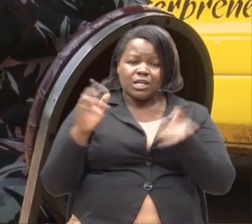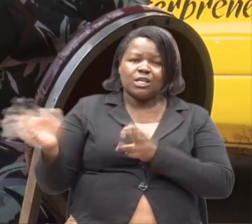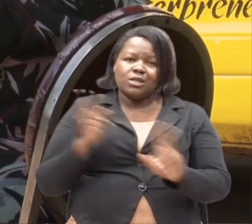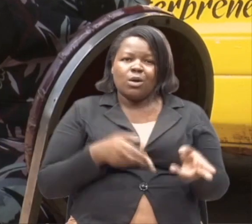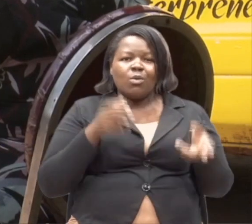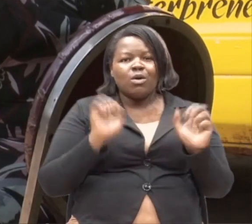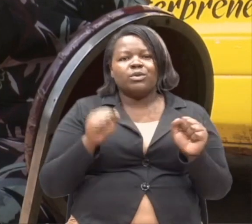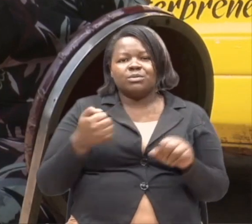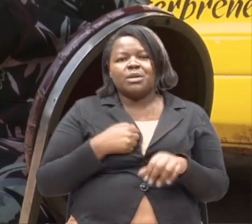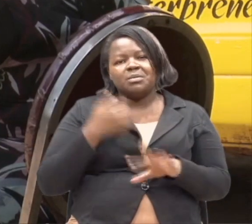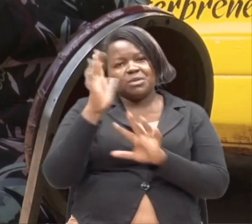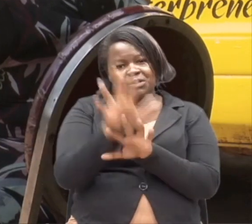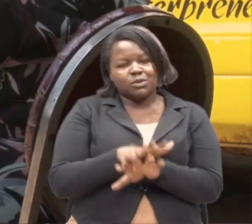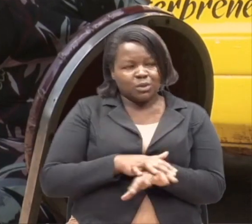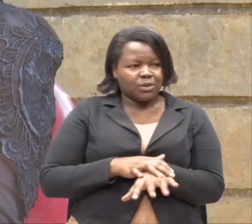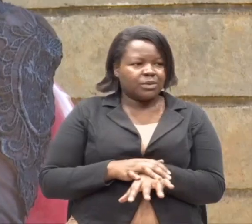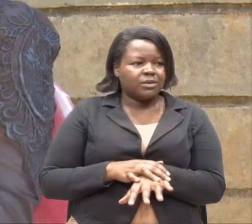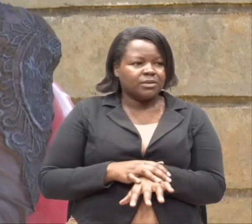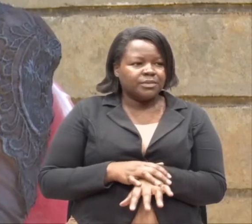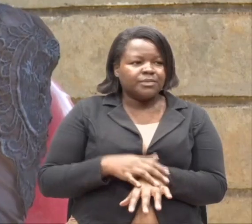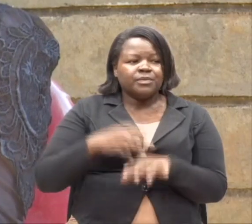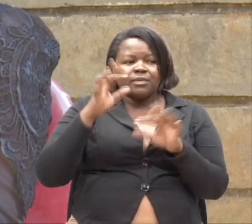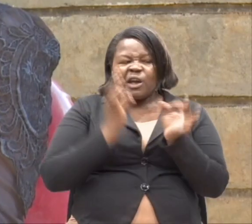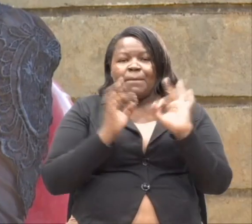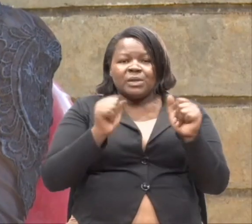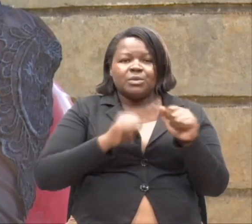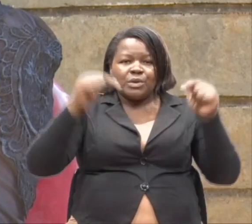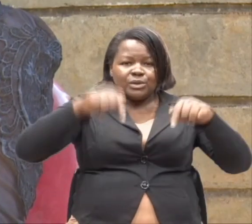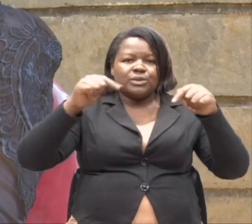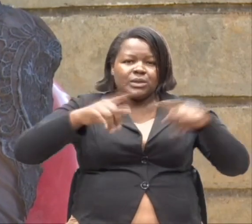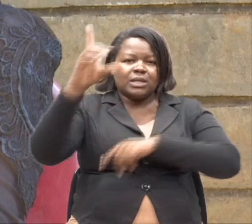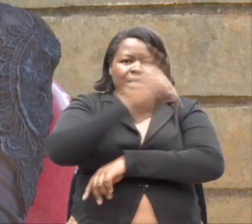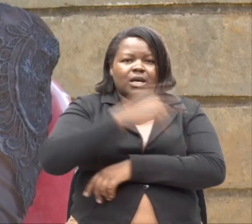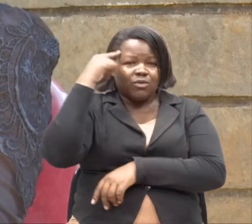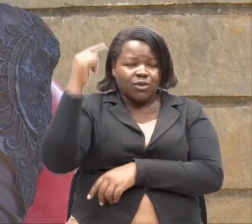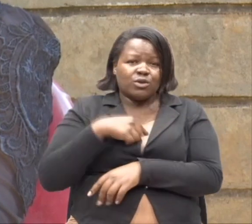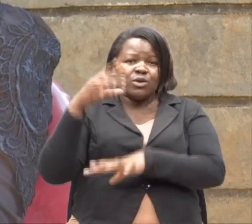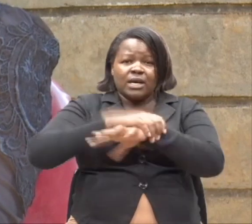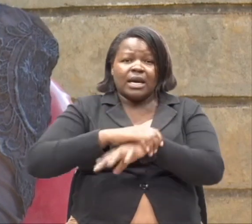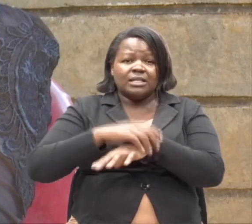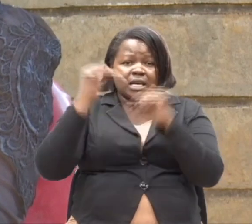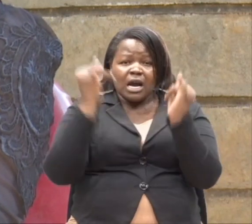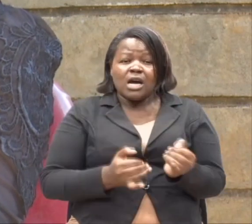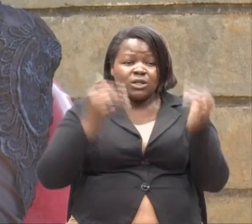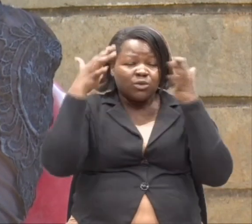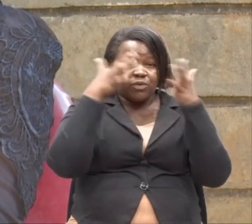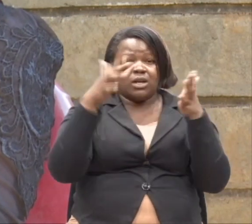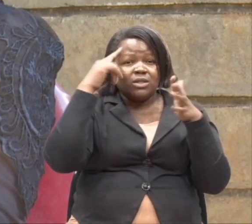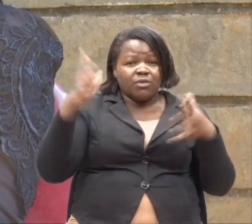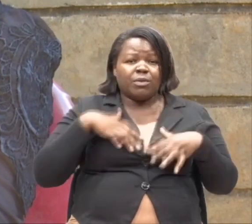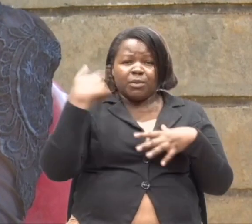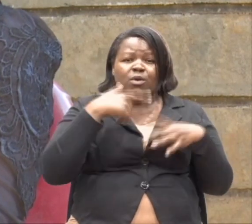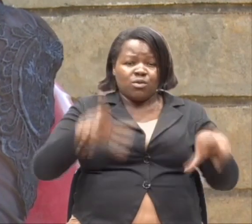kawaida, huwenda ni taenda pole pole kuliku hapu. Inawezekana leo ndiyo siku yako ya kupata mtazama wa mpia kuhusu